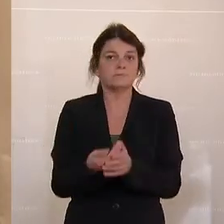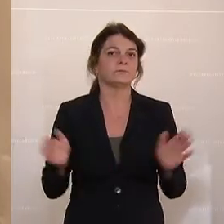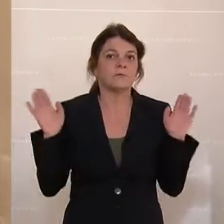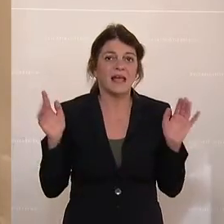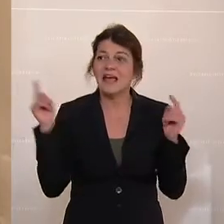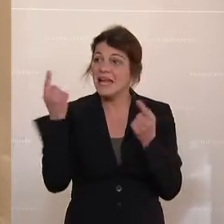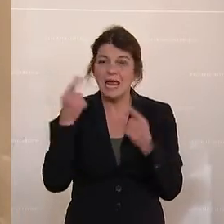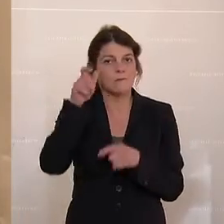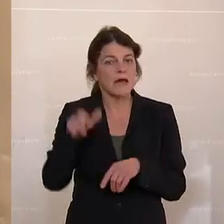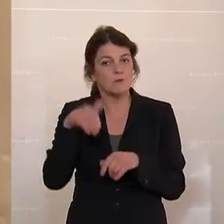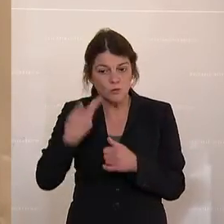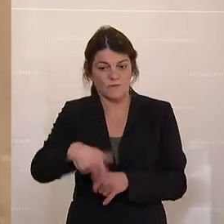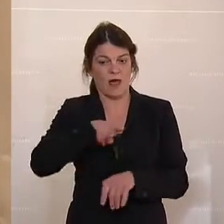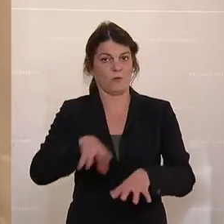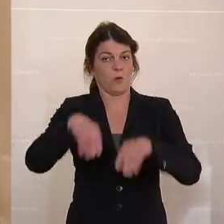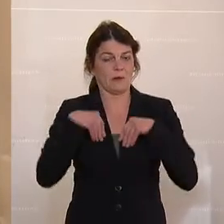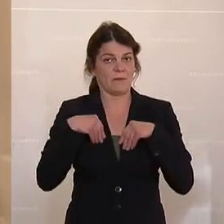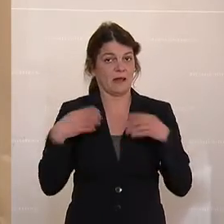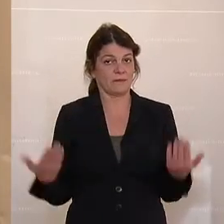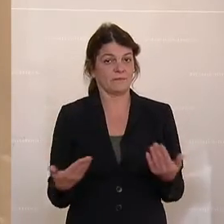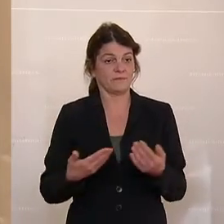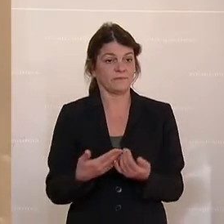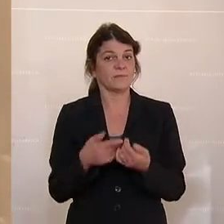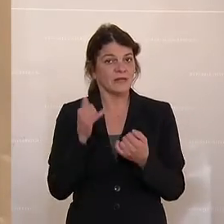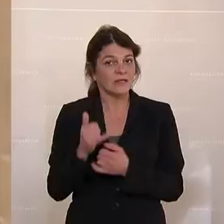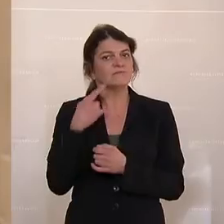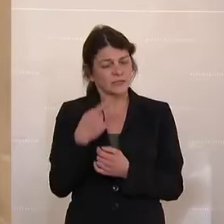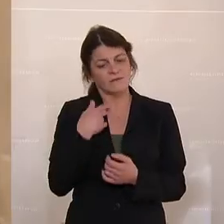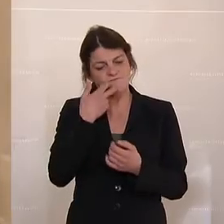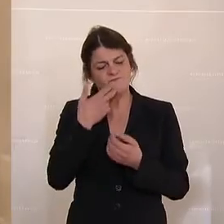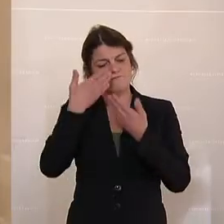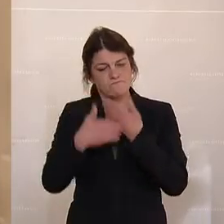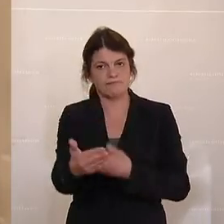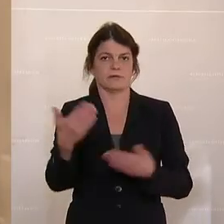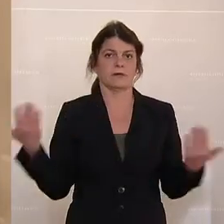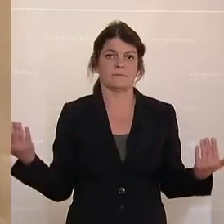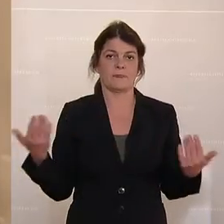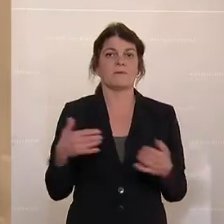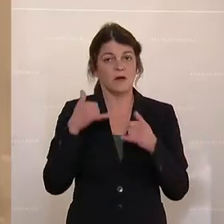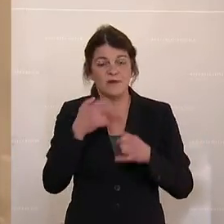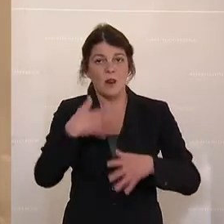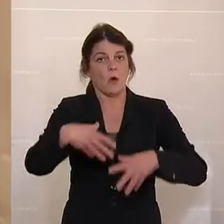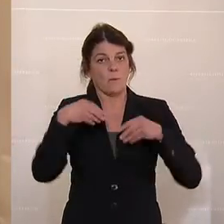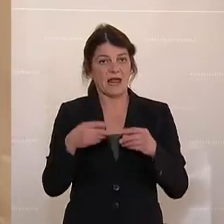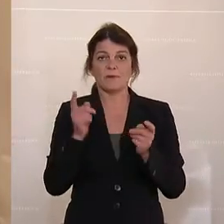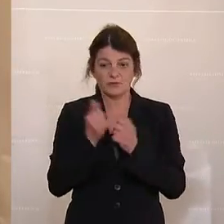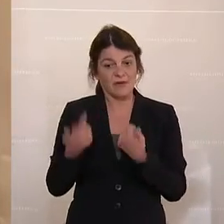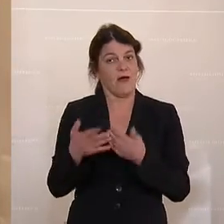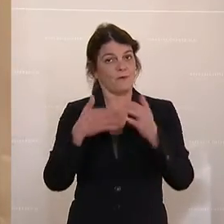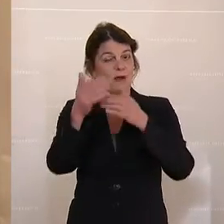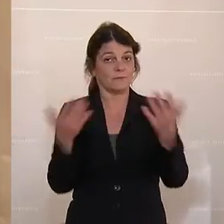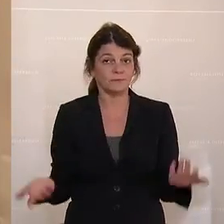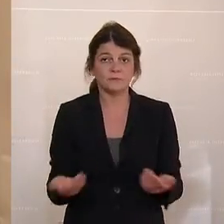muss irgendjemand in die Verantwortung gehen und sich dafür verantwortlich fühlen, das zu übernehmen und was auf die Beine zu stellen.